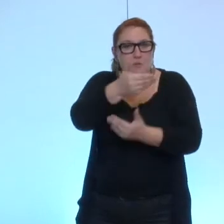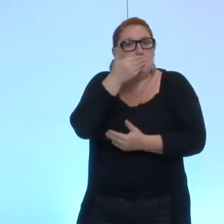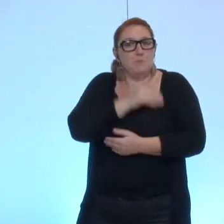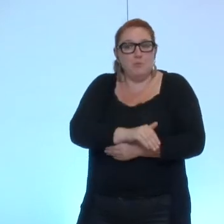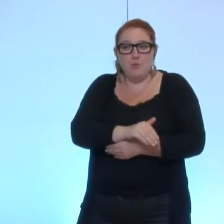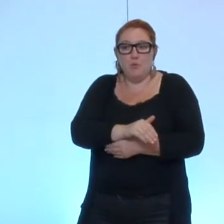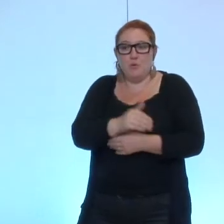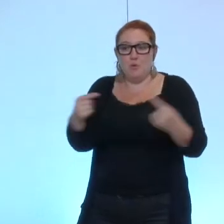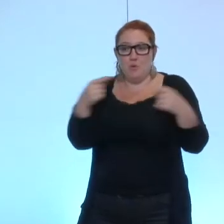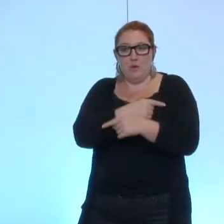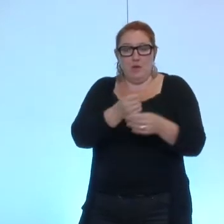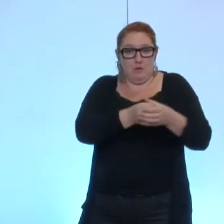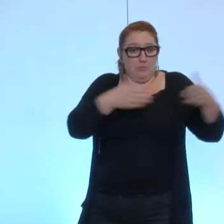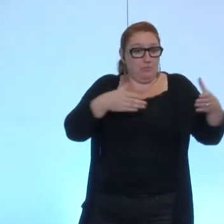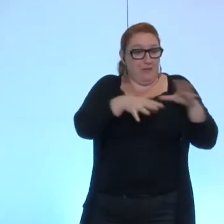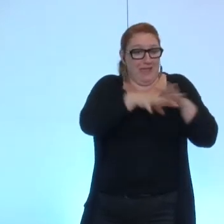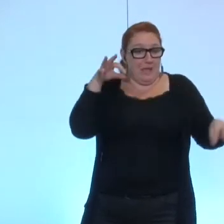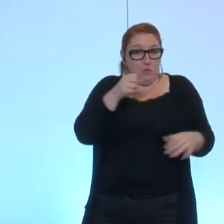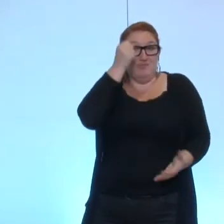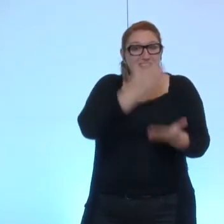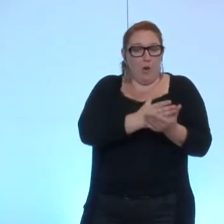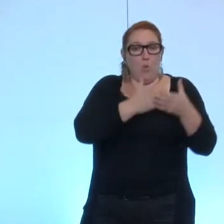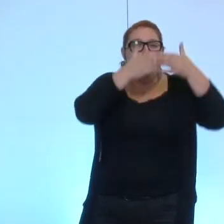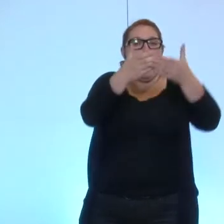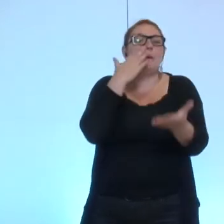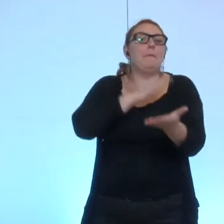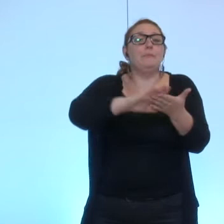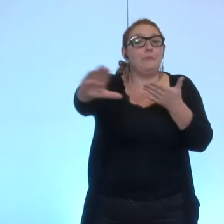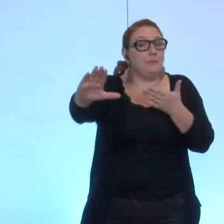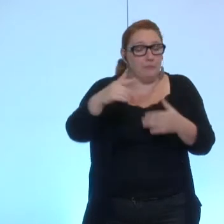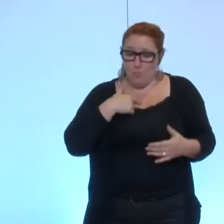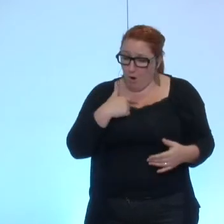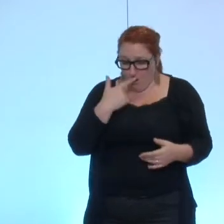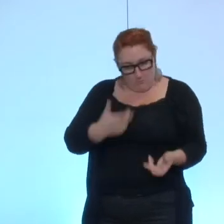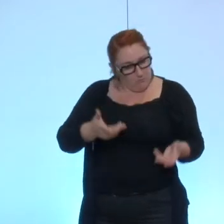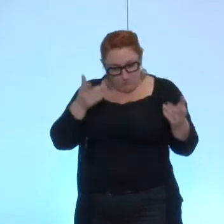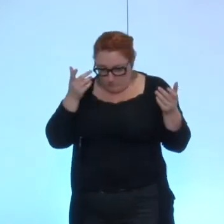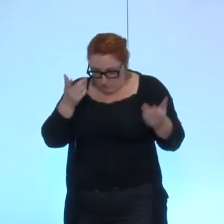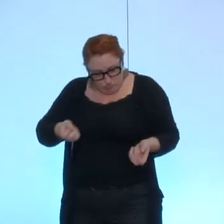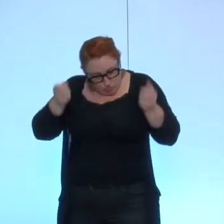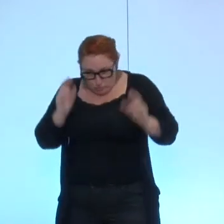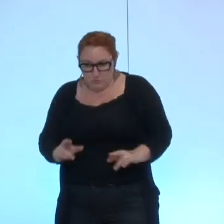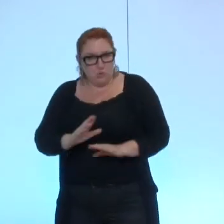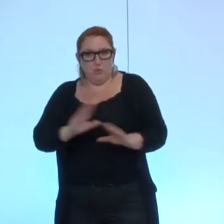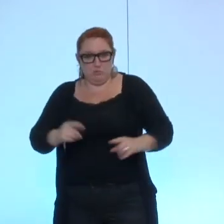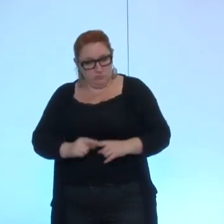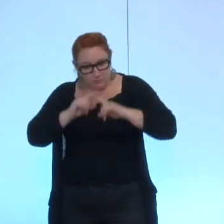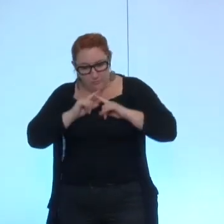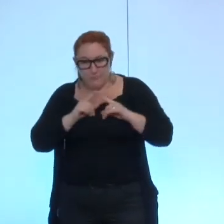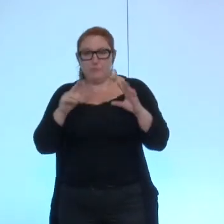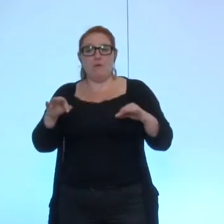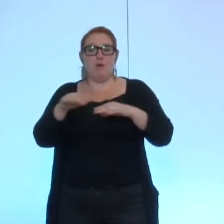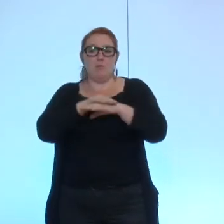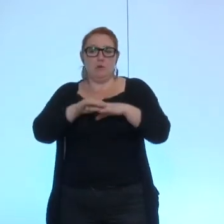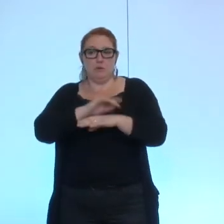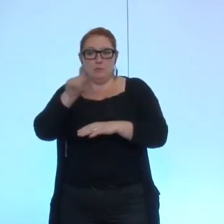que d'y aller à beaucoup d'élus d'un coup par ailleurs concernant le soutien politique vous pouvez imaginer qu'il y